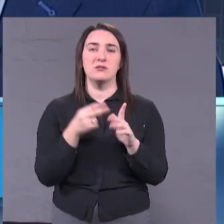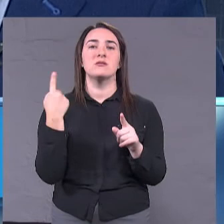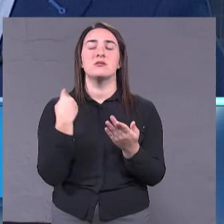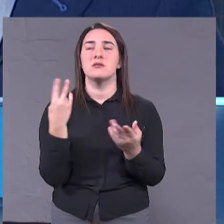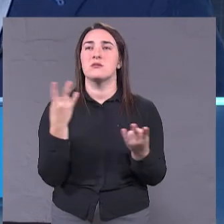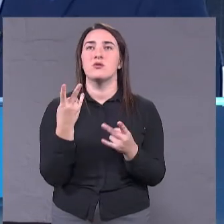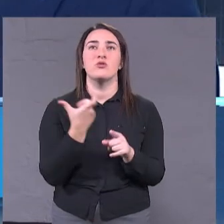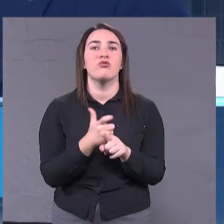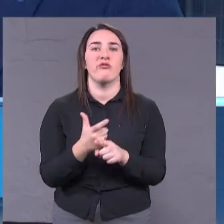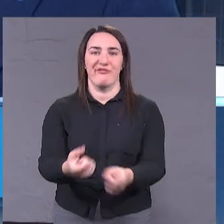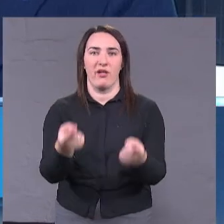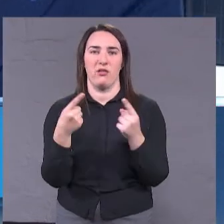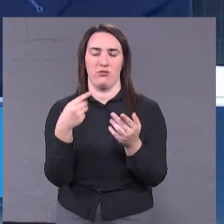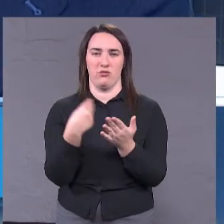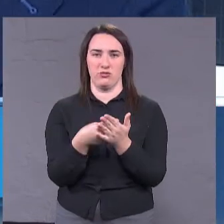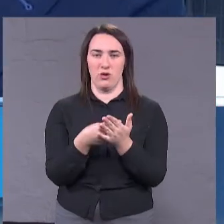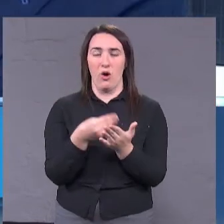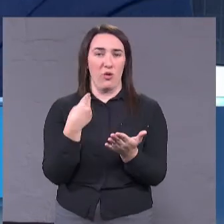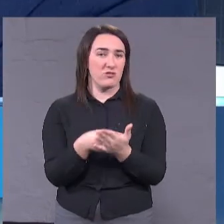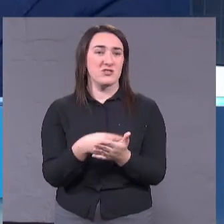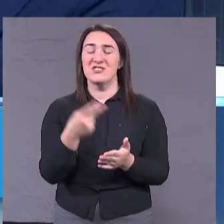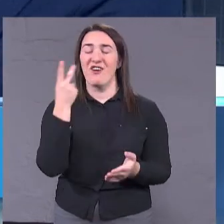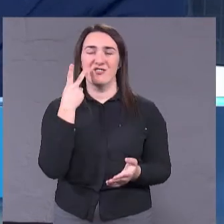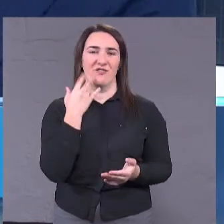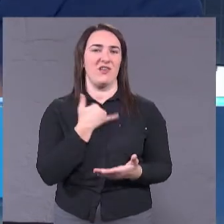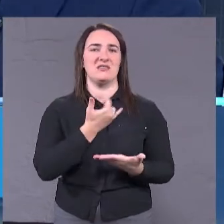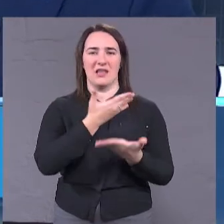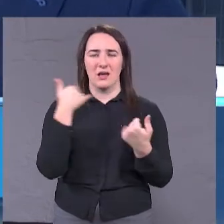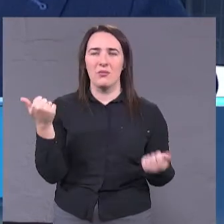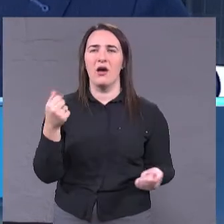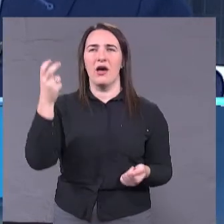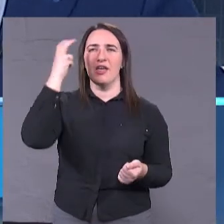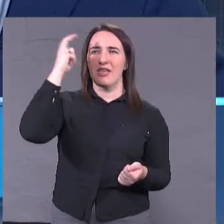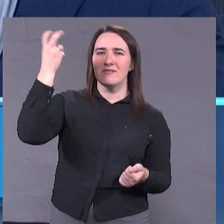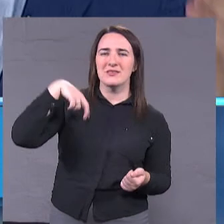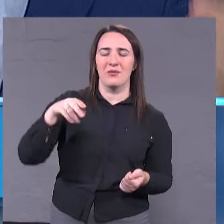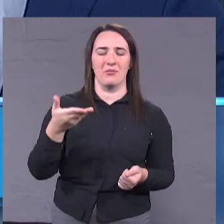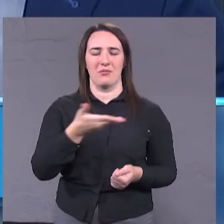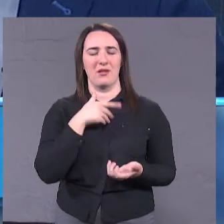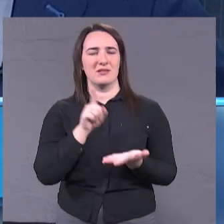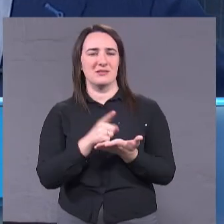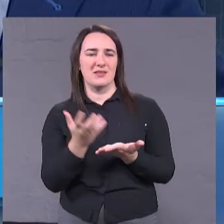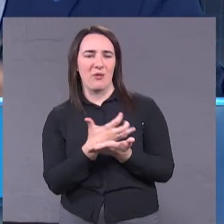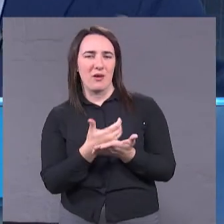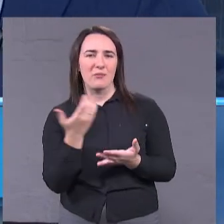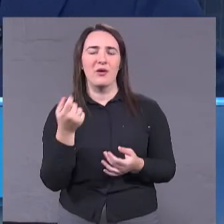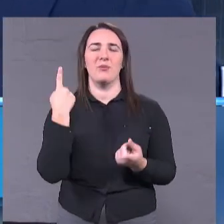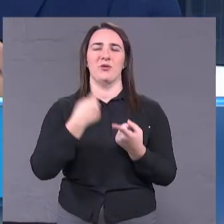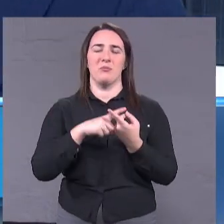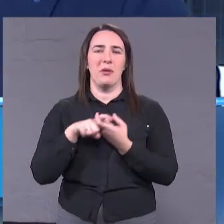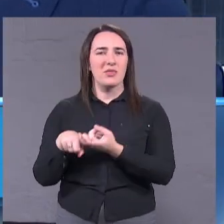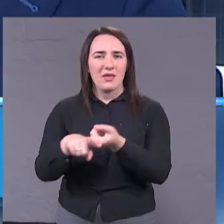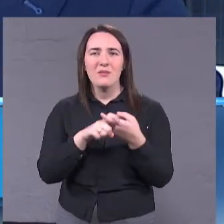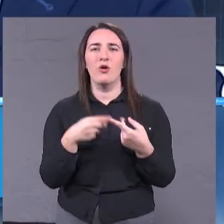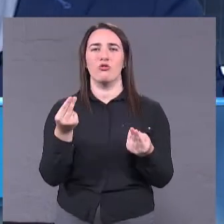яких кажуть в нас завжди нема, щось Київ відбирає, щось ми не заробляємо, тут ще й пандемія, в нас грошей нема,